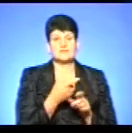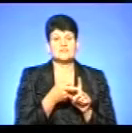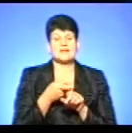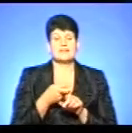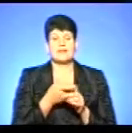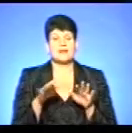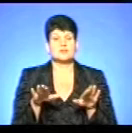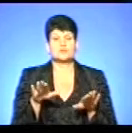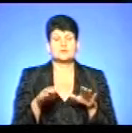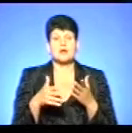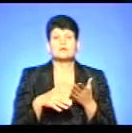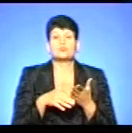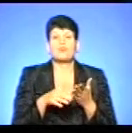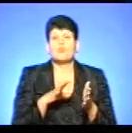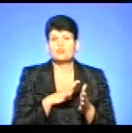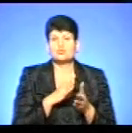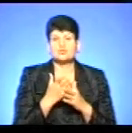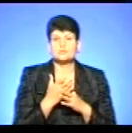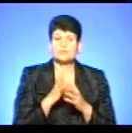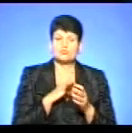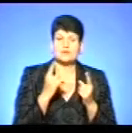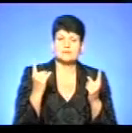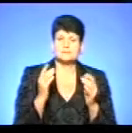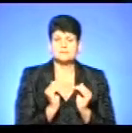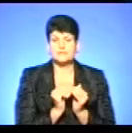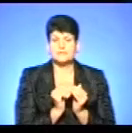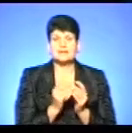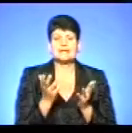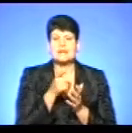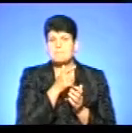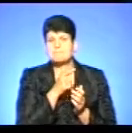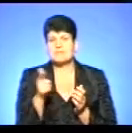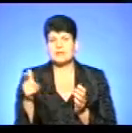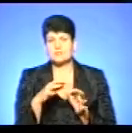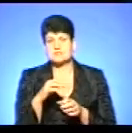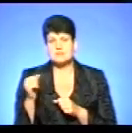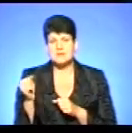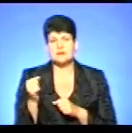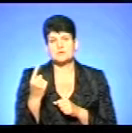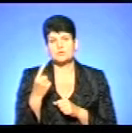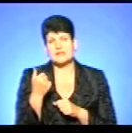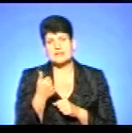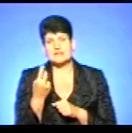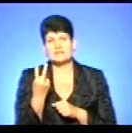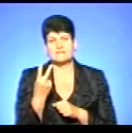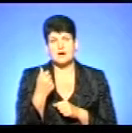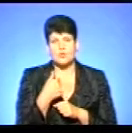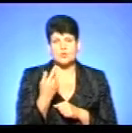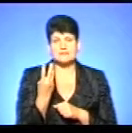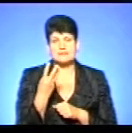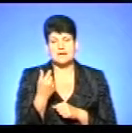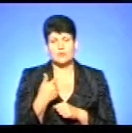яка була допомога, яка була субсидія, за який період вона отримувалася, чи за рік, чи за два, чи за три. Тобто, тут є